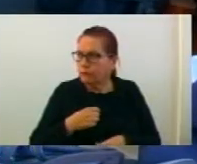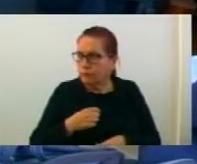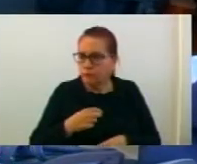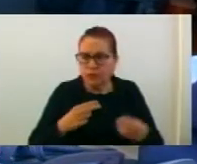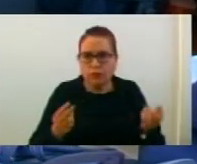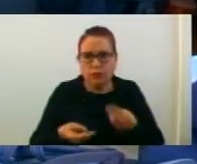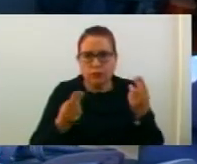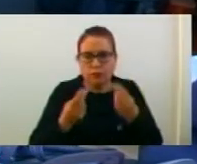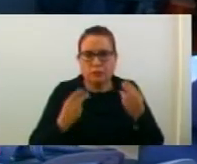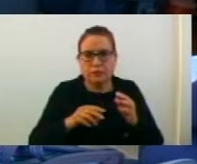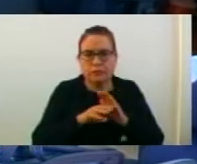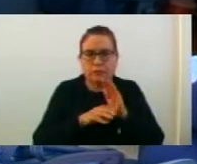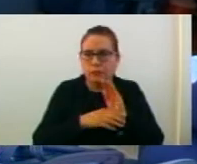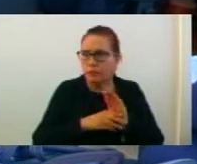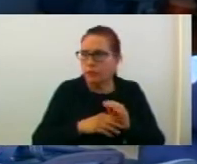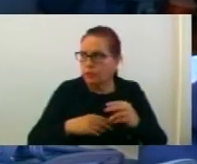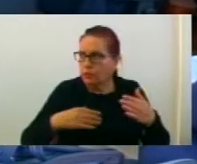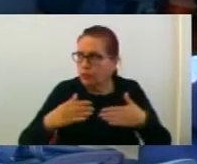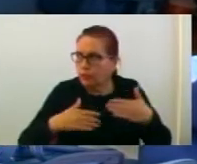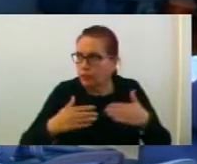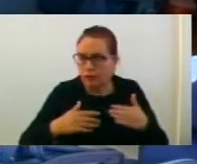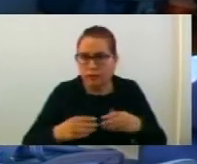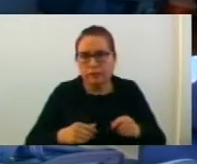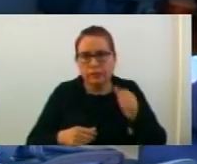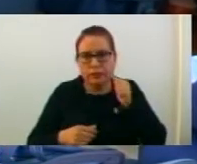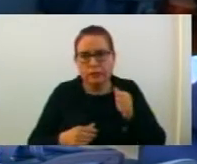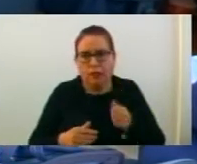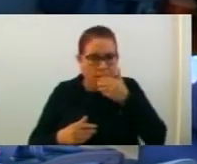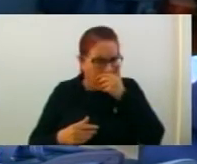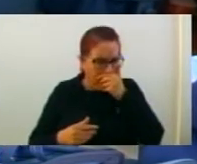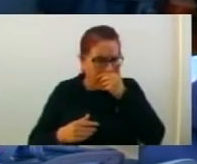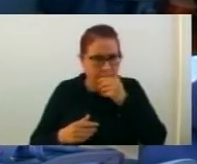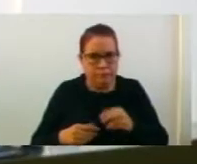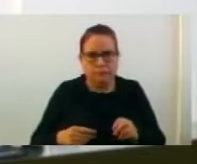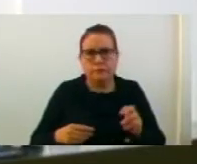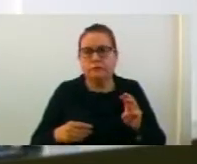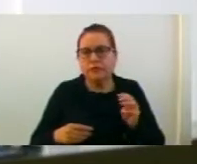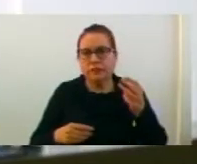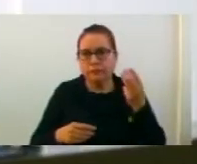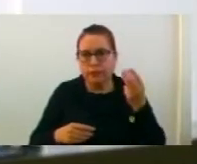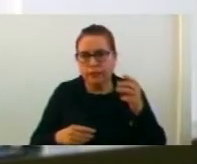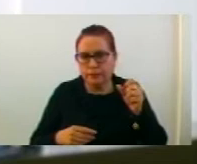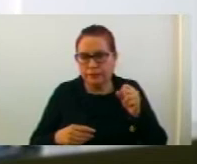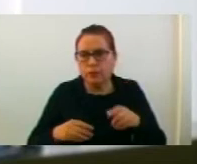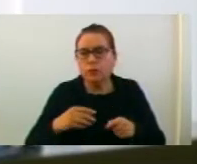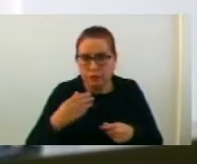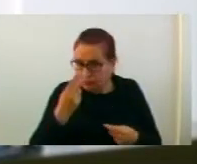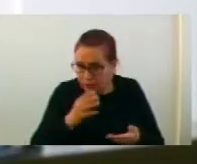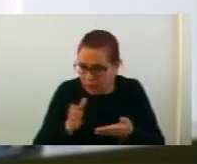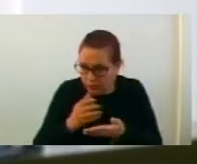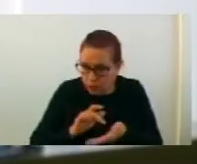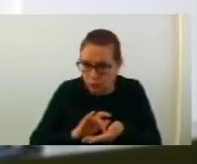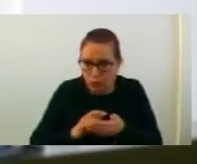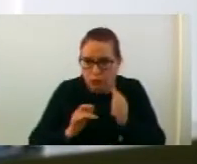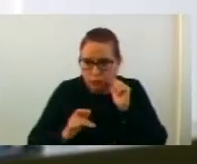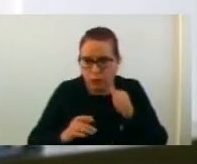Комисијата за статутот и прописи на седницата ще се одржа на ден 23. феврари 2018 година, разледувајќи ги точките со